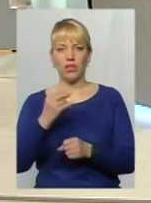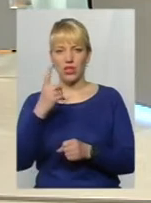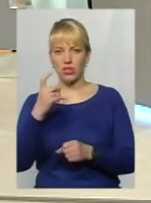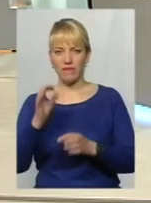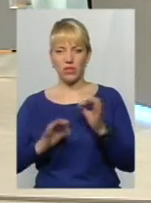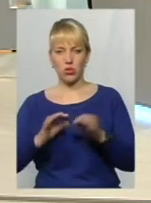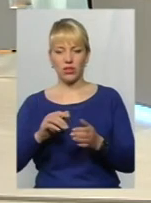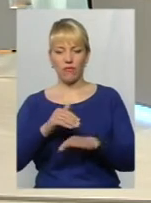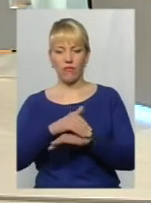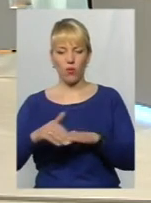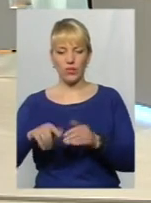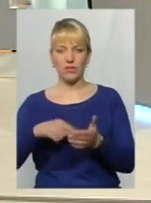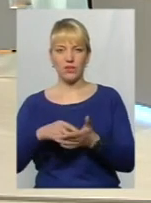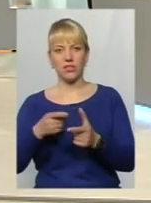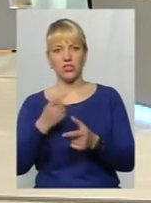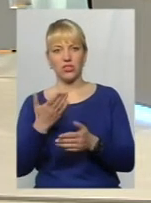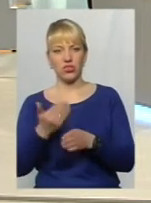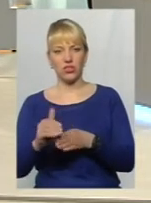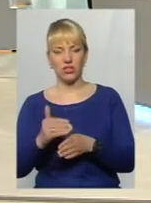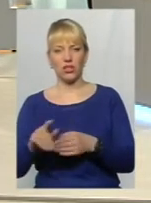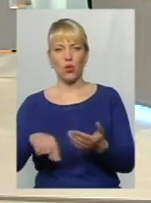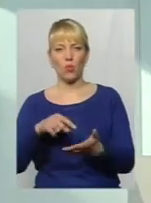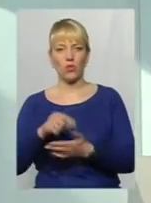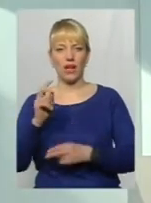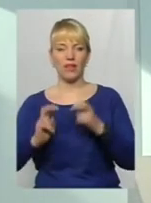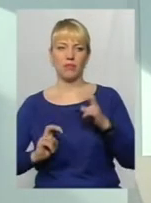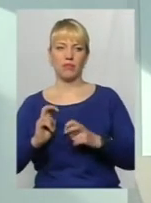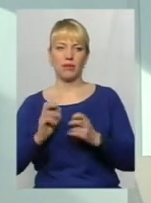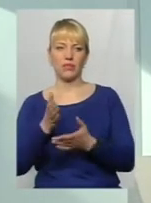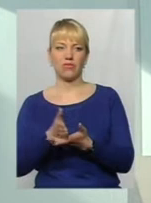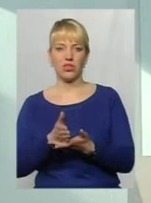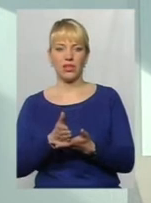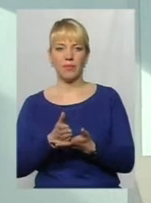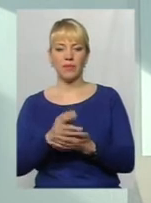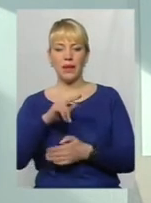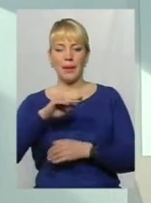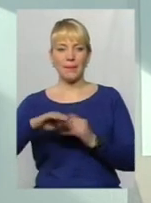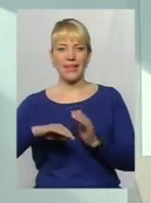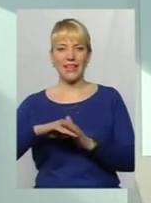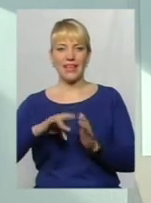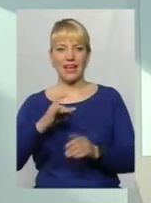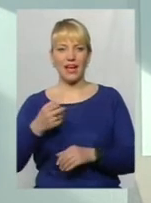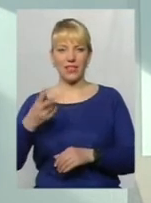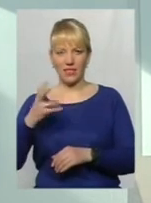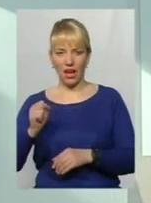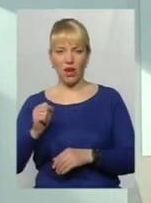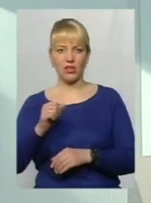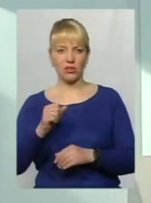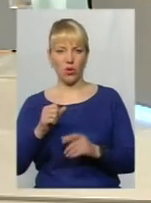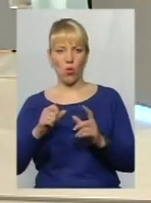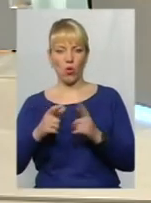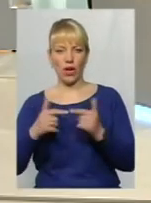міста чи тільки на якійсь частині? Комунальне підприємство є підрядною організацією і ми